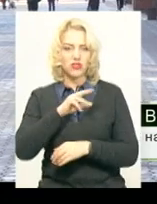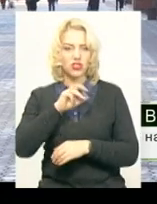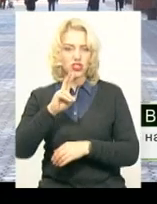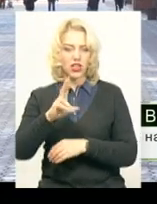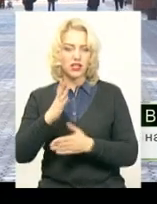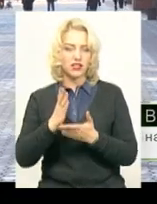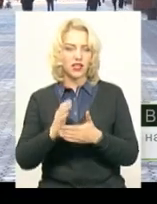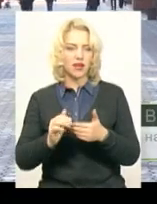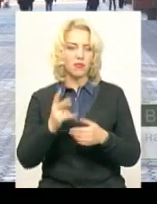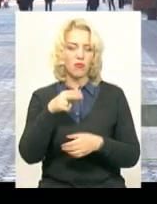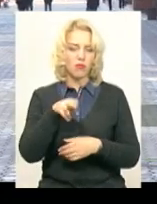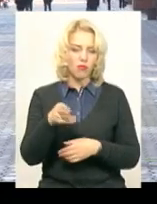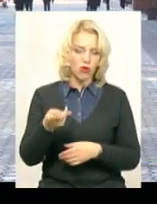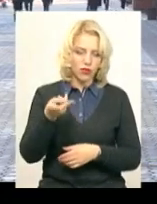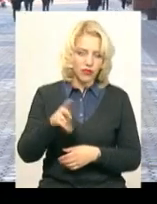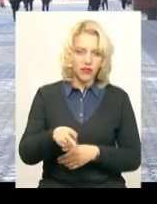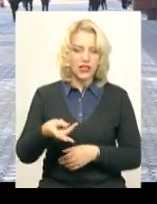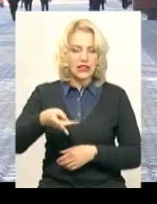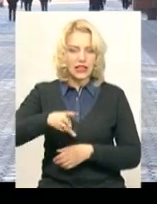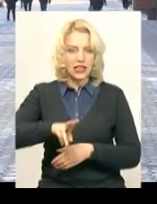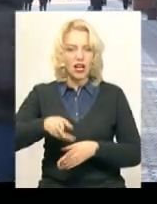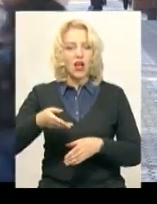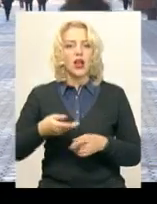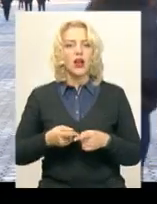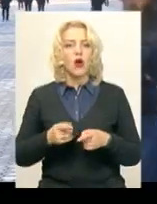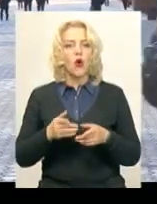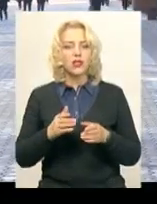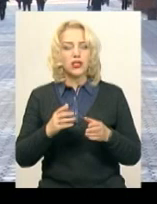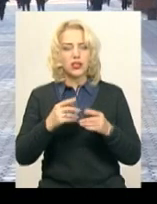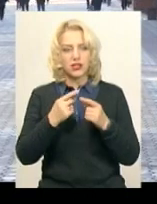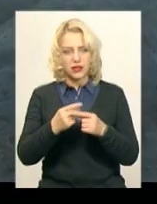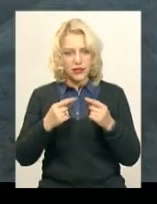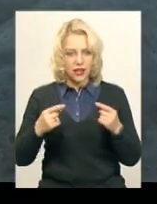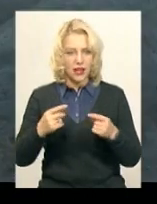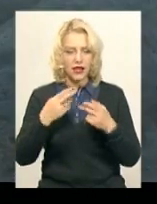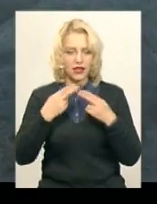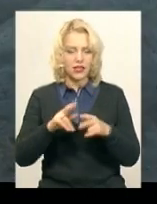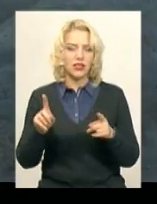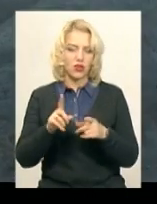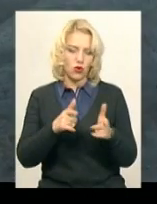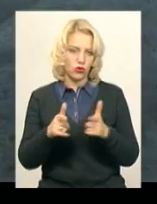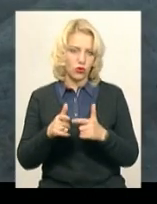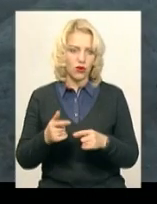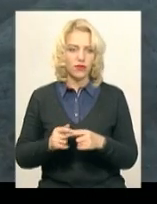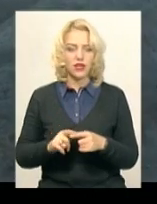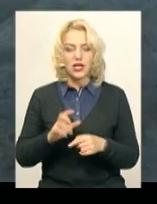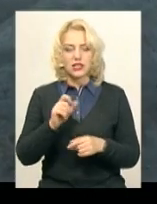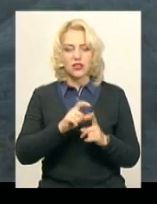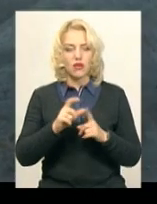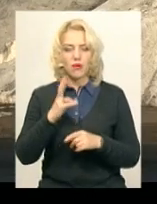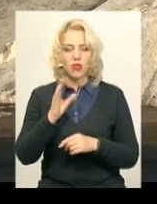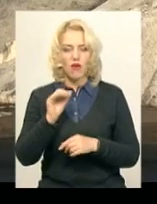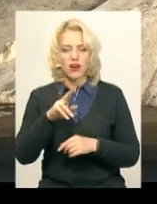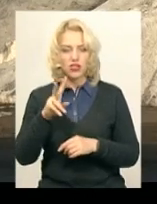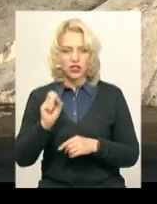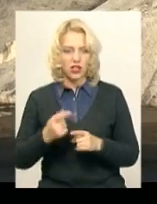є по дві, по три одиниці, і вони також повністю під те готові. За словами Василя Новачка, підприємство Бред